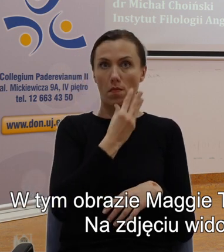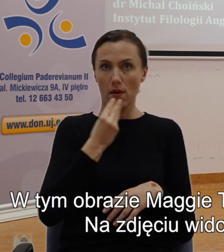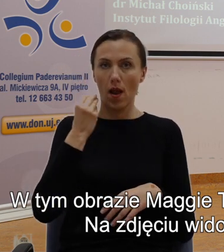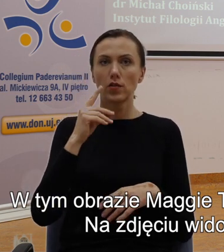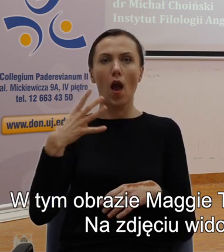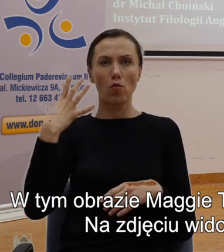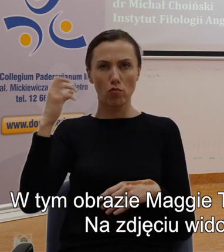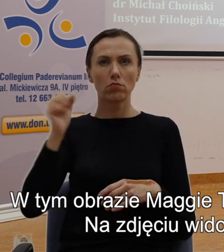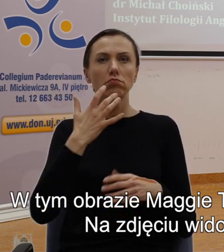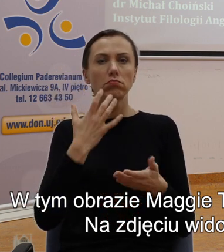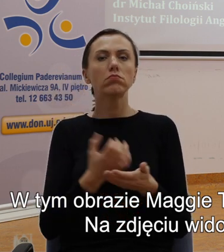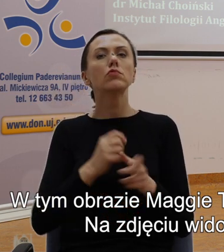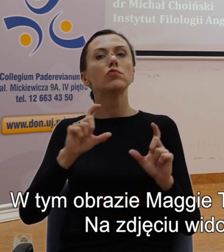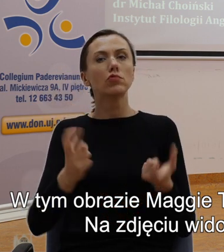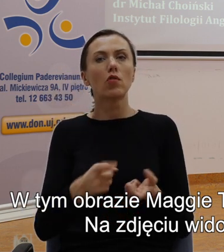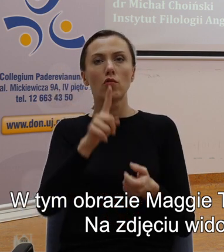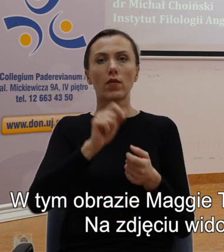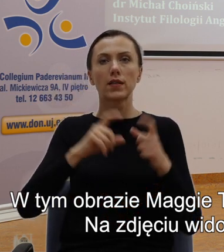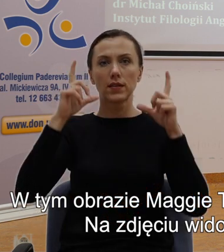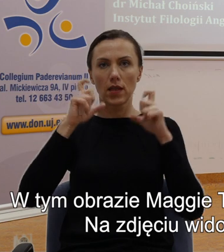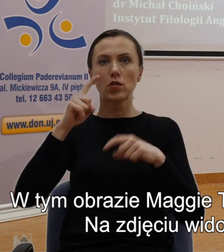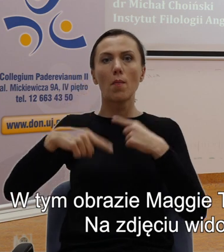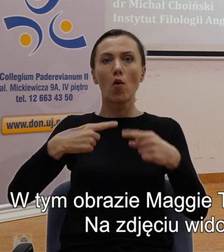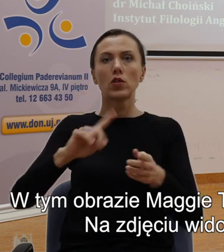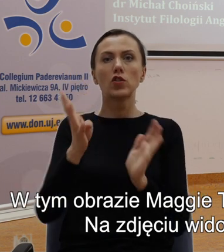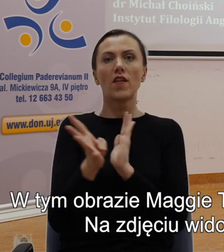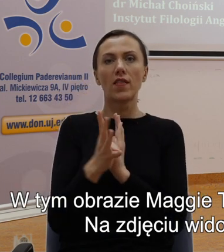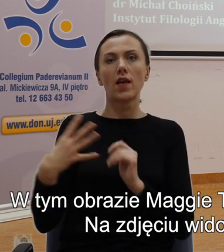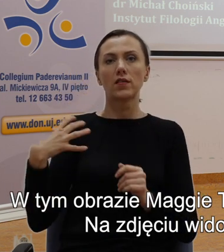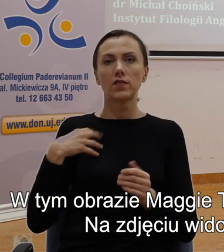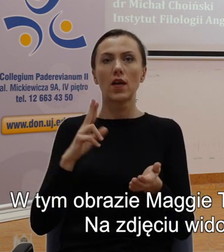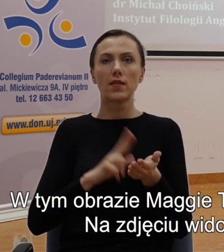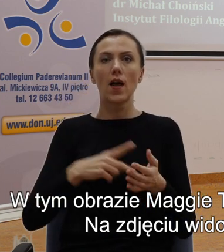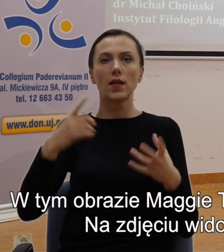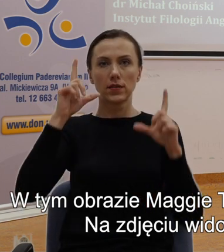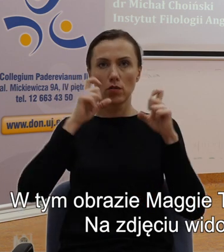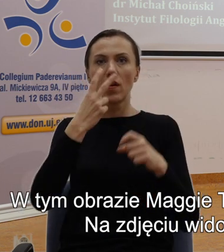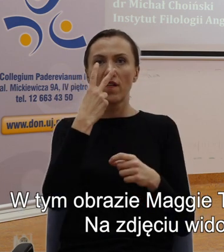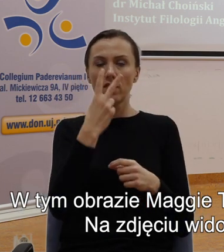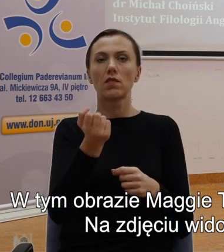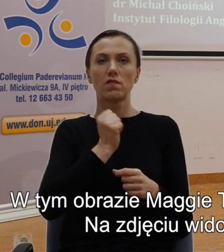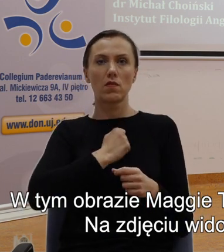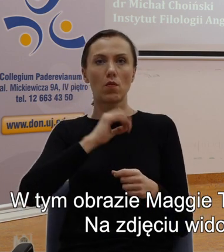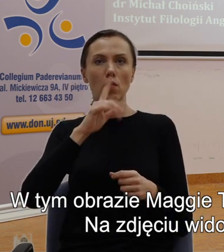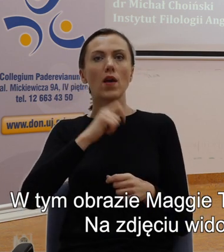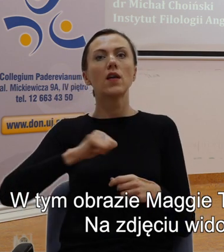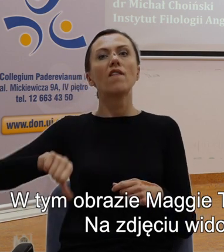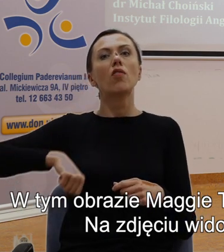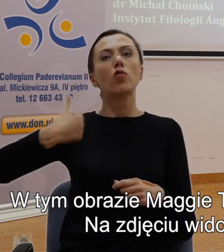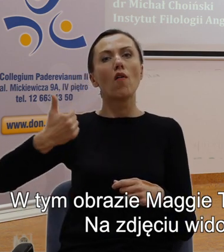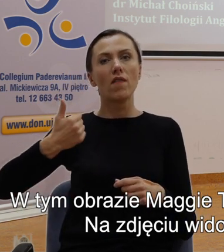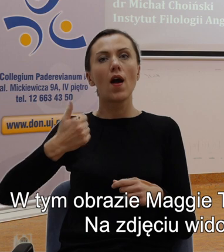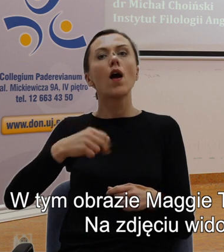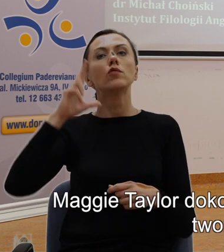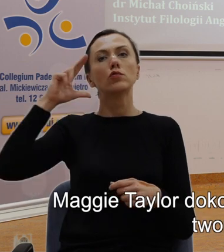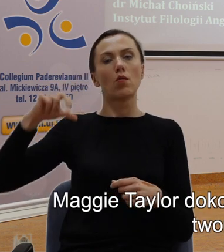Taylor wykorzystała zdjęcie pochodzące z XIX wieku. Na zdjęciu widoczna była wdowa po żołnierzu